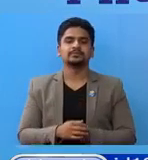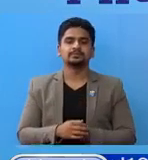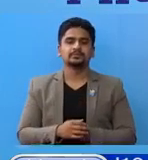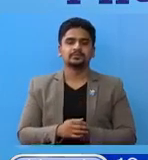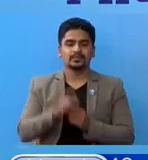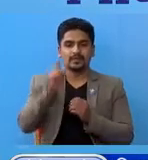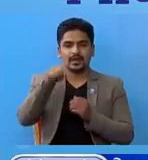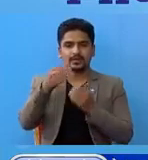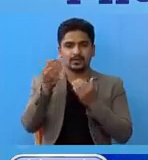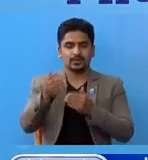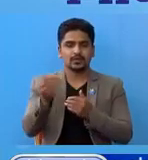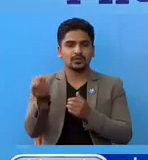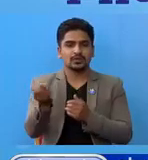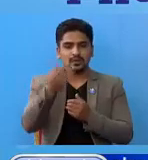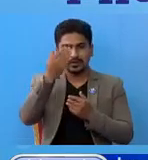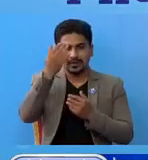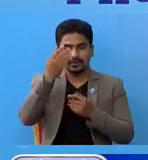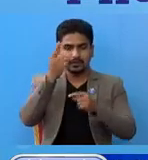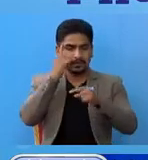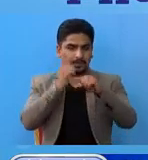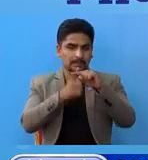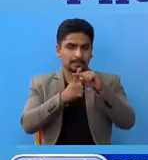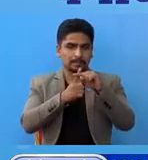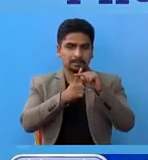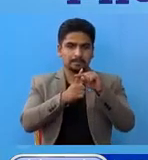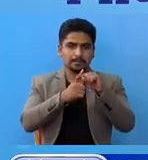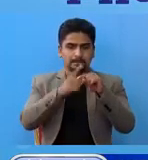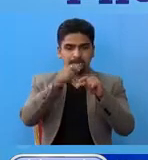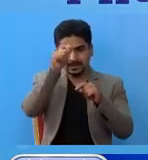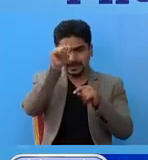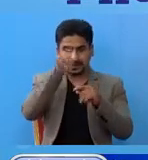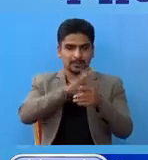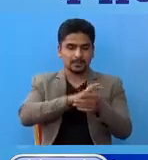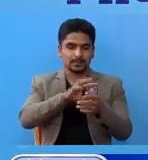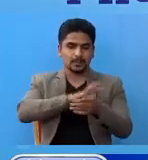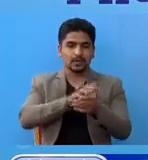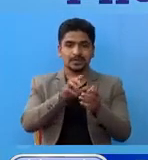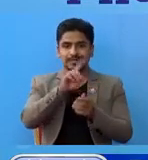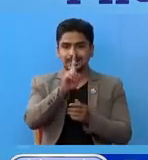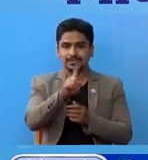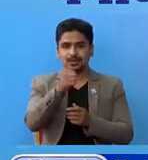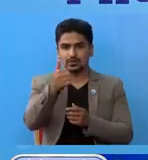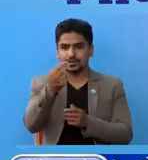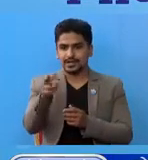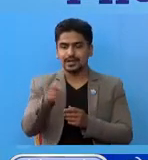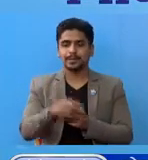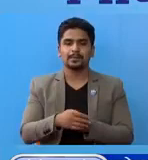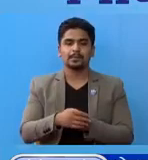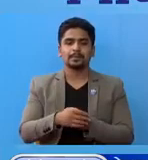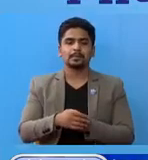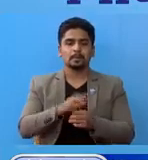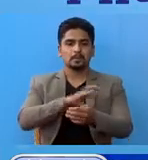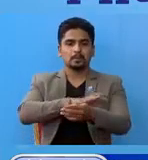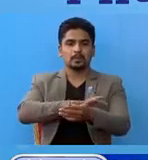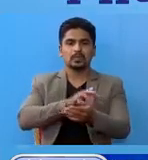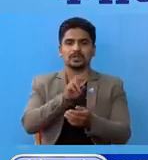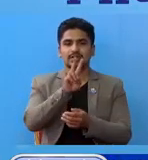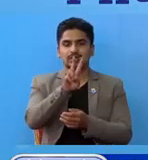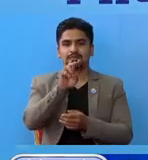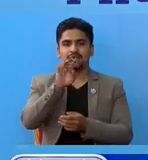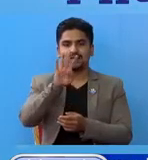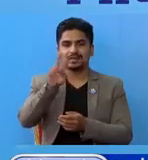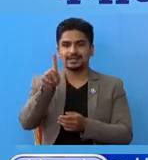आज नया पॉजीटीव हुने अरूको प्रदेश वाईज विवरन एस परकार छो प्रदेश 1 माँ 6 जन, प्रदेश 2 माँ